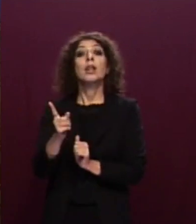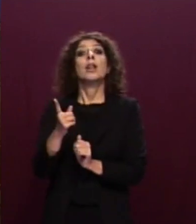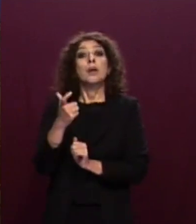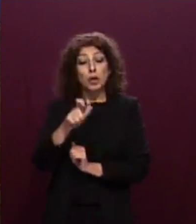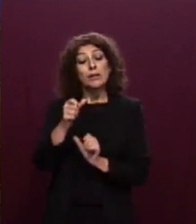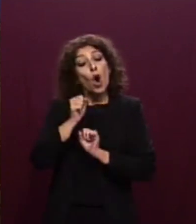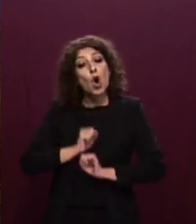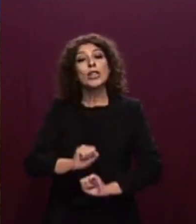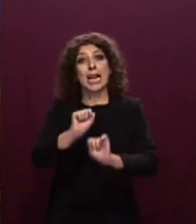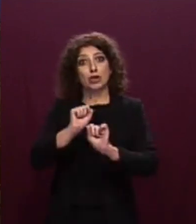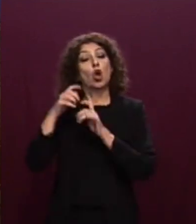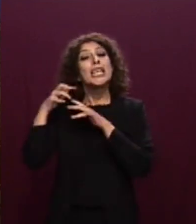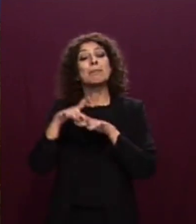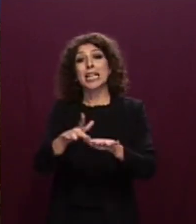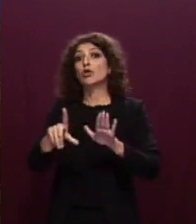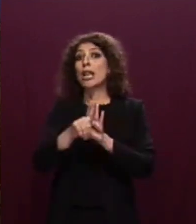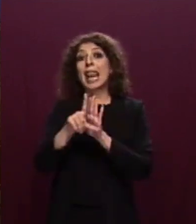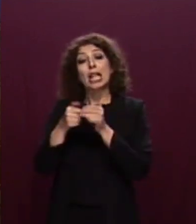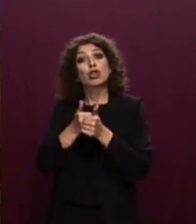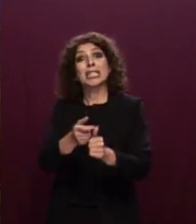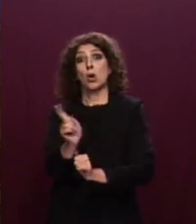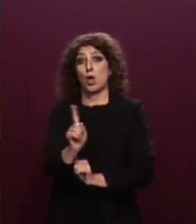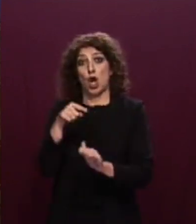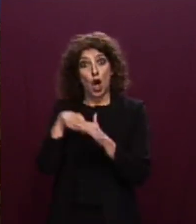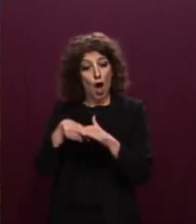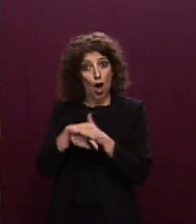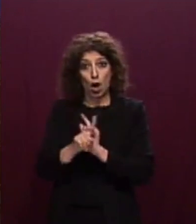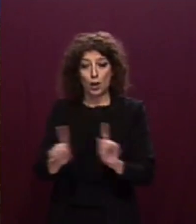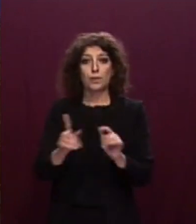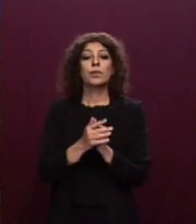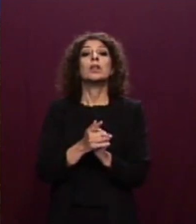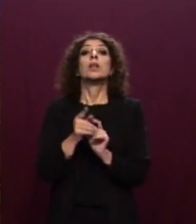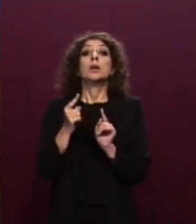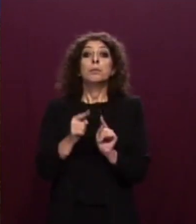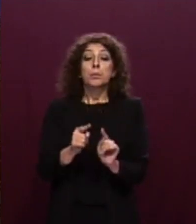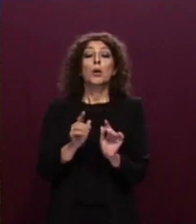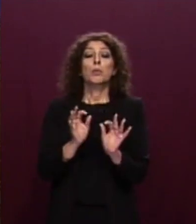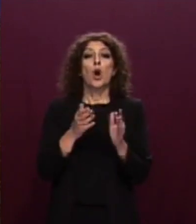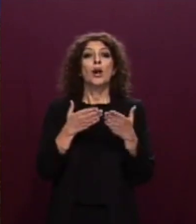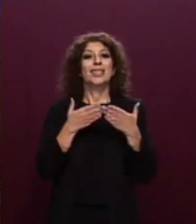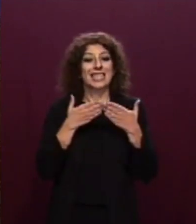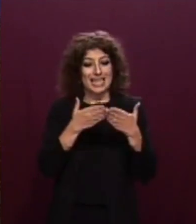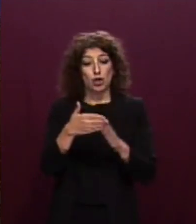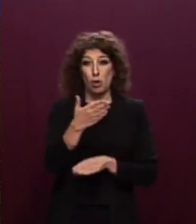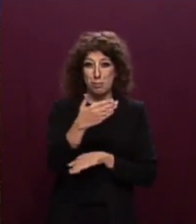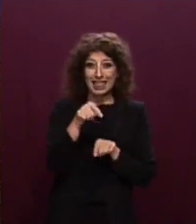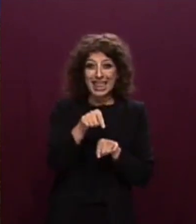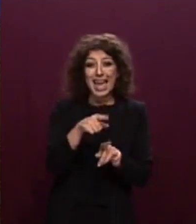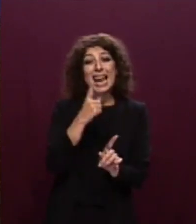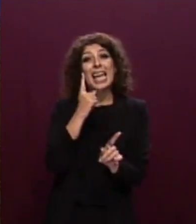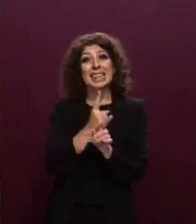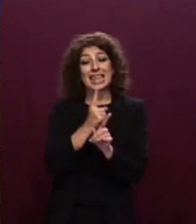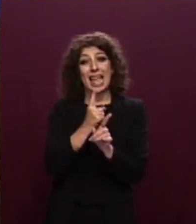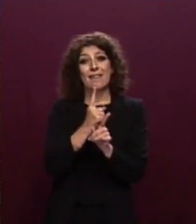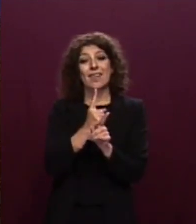'immigrazione illegale, sollecitando lo Stato di bandiera a compiere ogni azione necessaria per l'individuazione di un place of